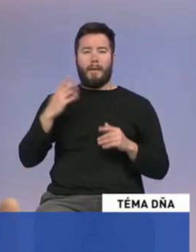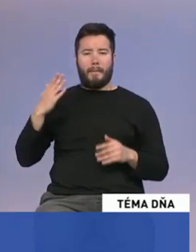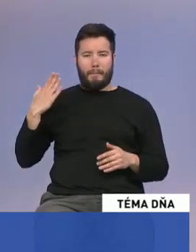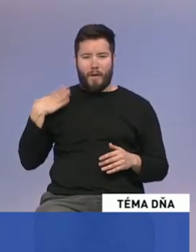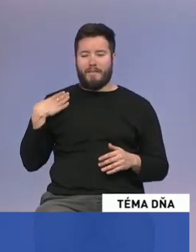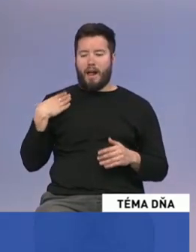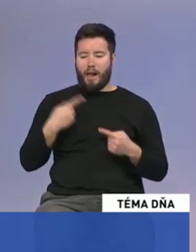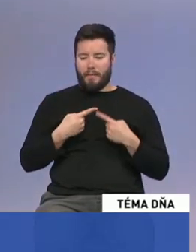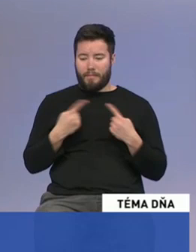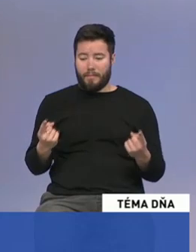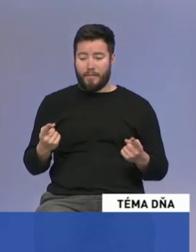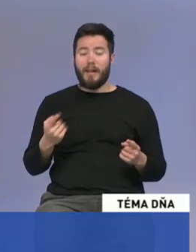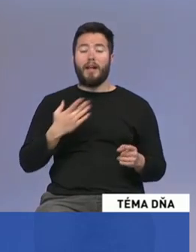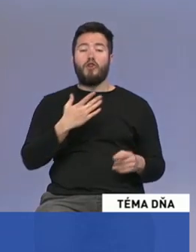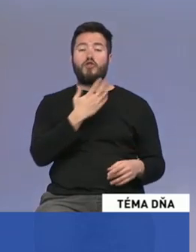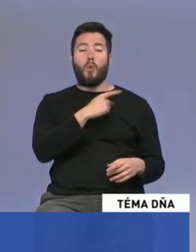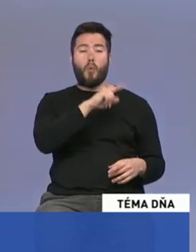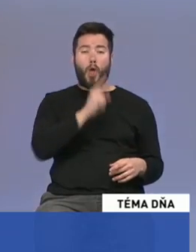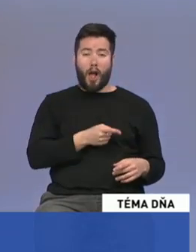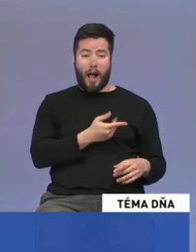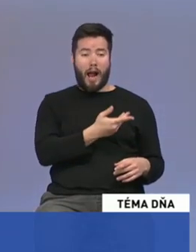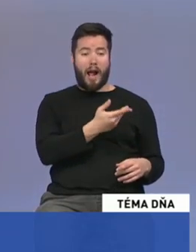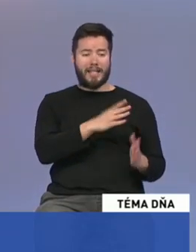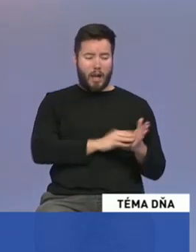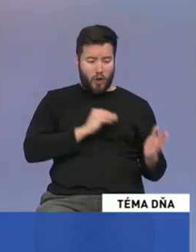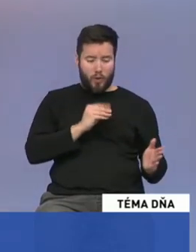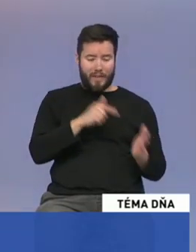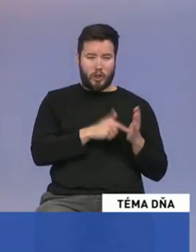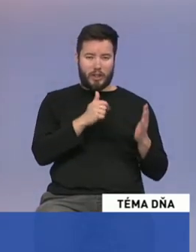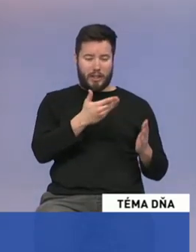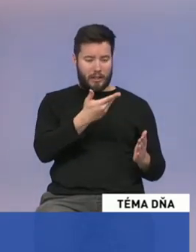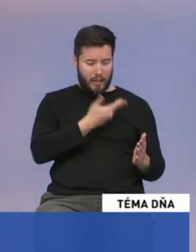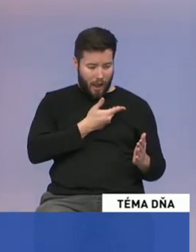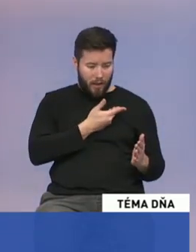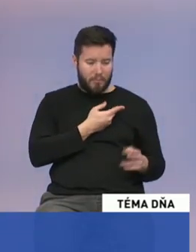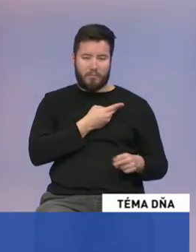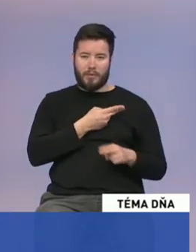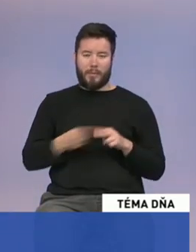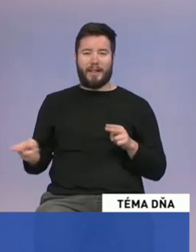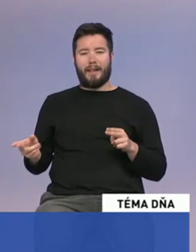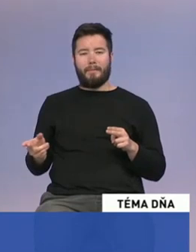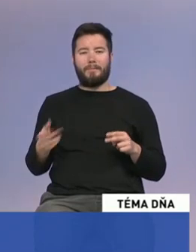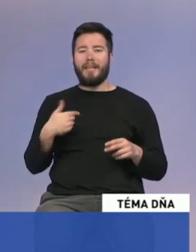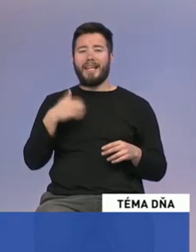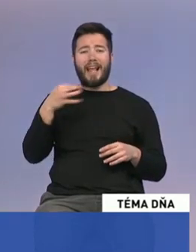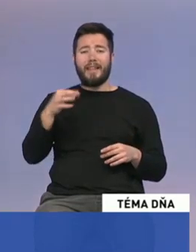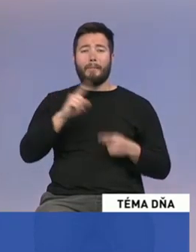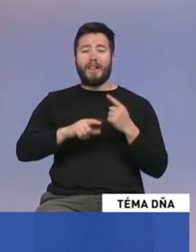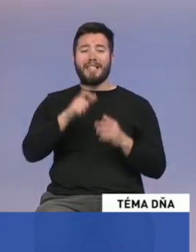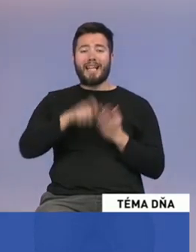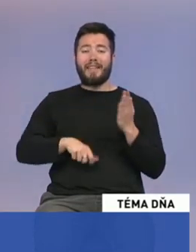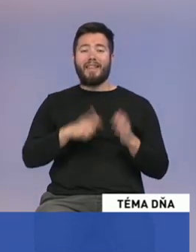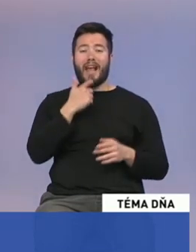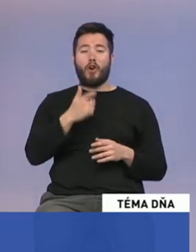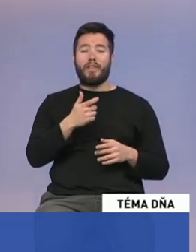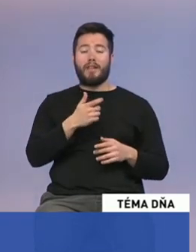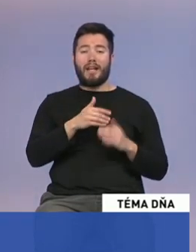tie úlohy, ktoré sme si dali, tak sme splnili. Treba povedať, že sme jedinou politickou stranou v Národnej rade, kde neodišil